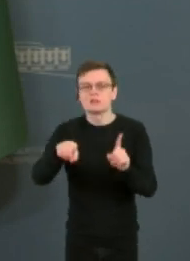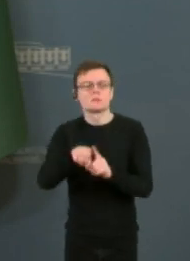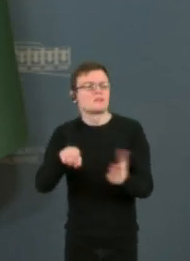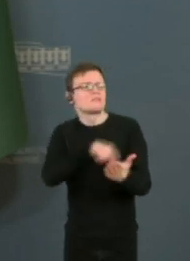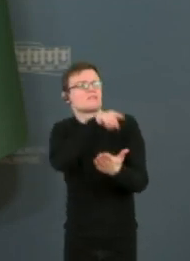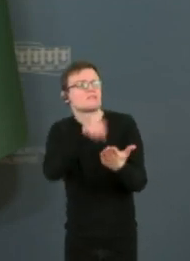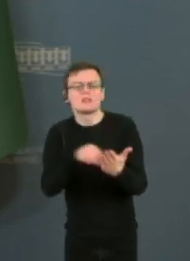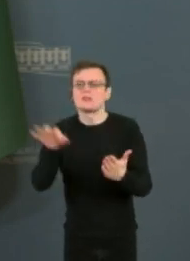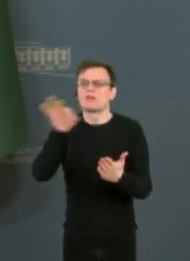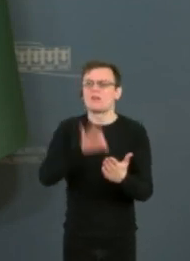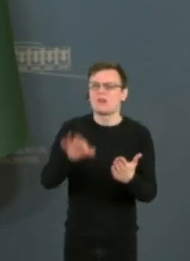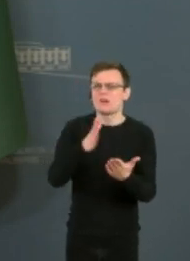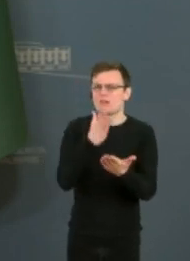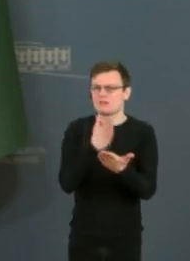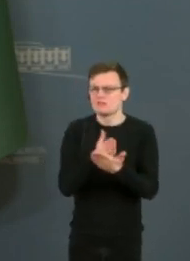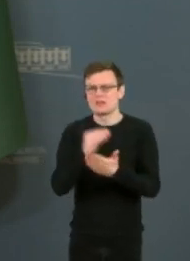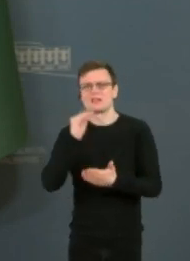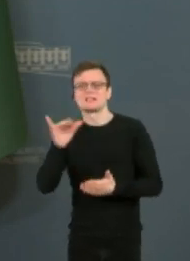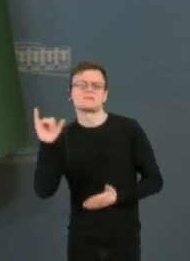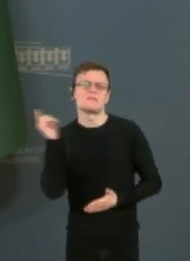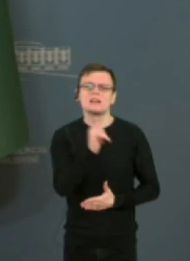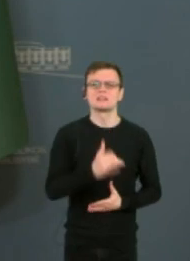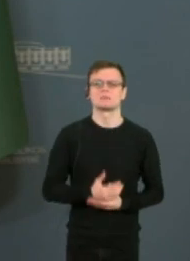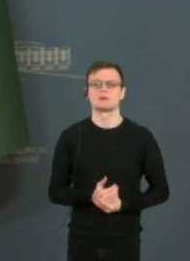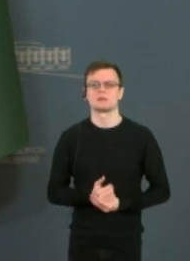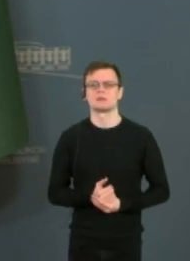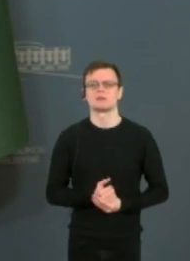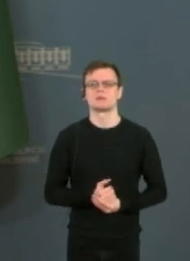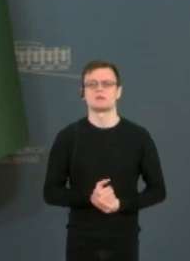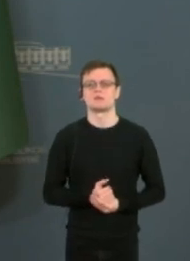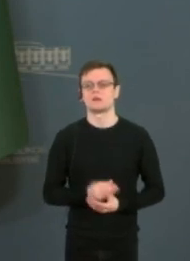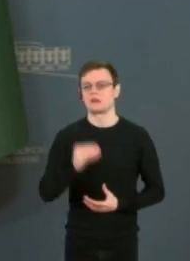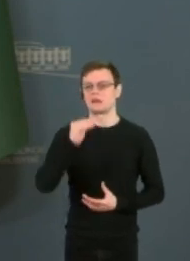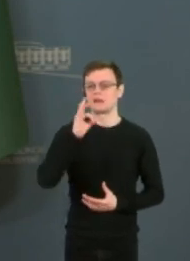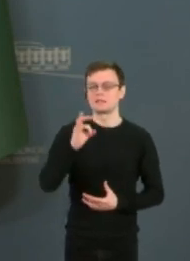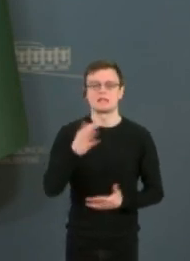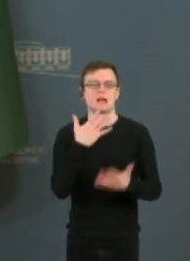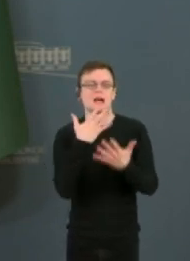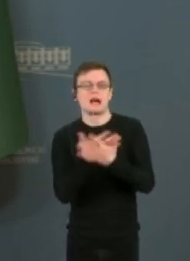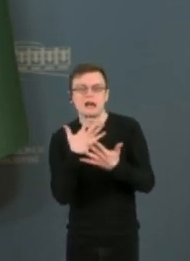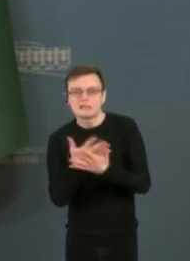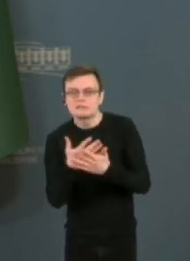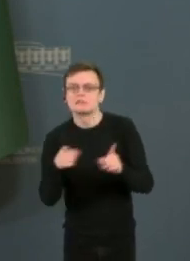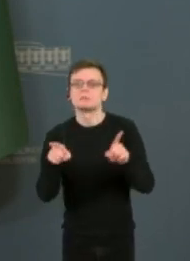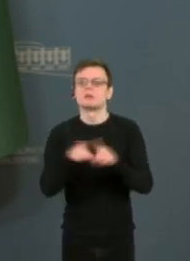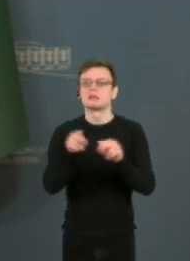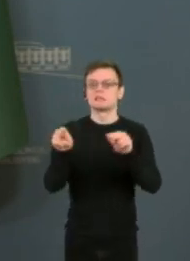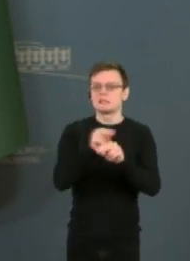Sąjungos vertybės, tuo pačiu metu Europos Sąjungo šalise laikant savo aktyvus, gydant savo